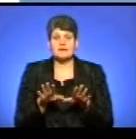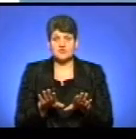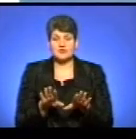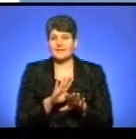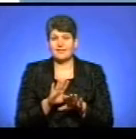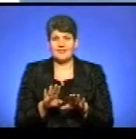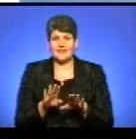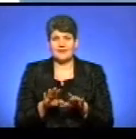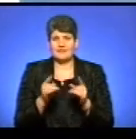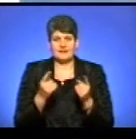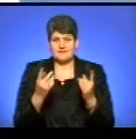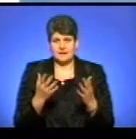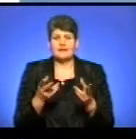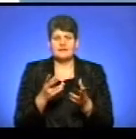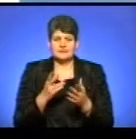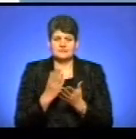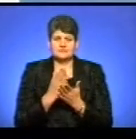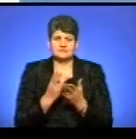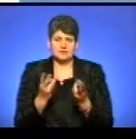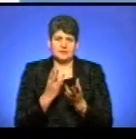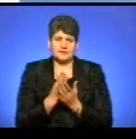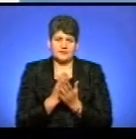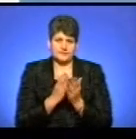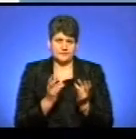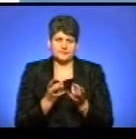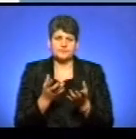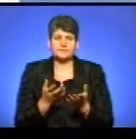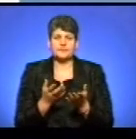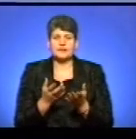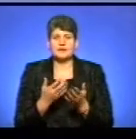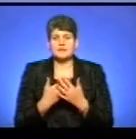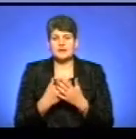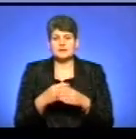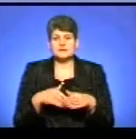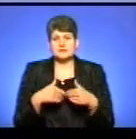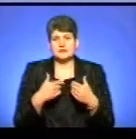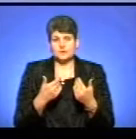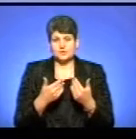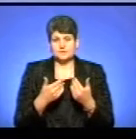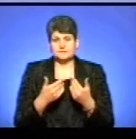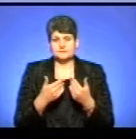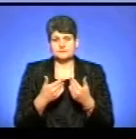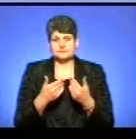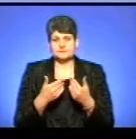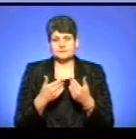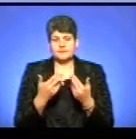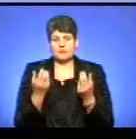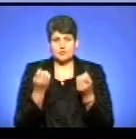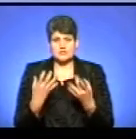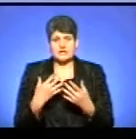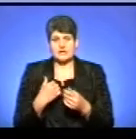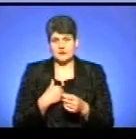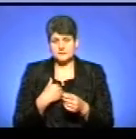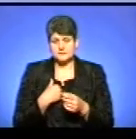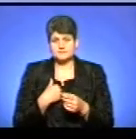такі, але залишилися. Оскільки, якщо, наприклад, дають певні засоби, як в звичайній армії,